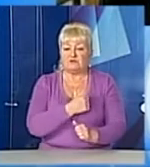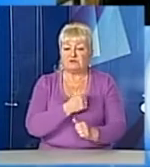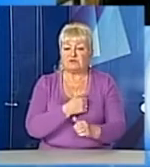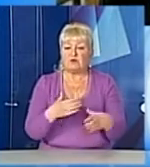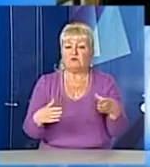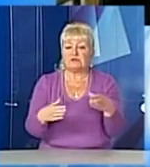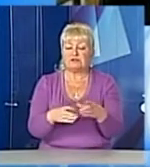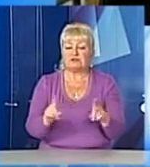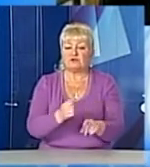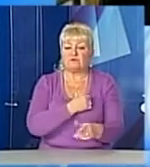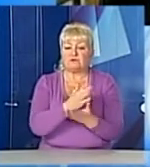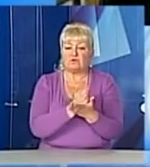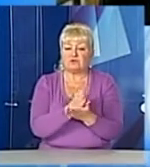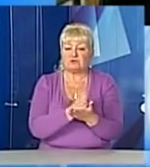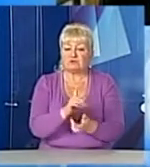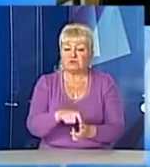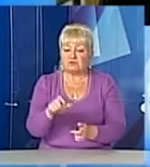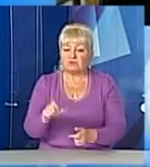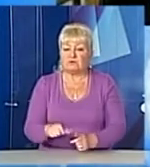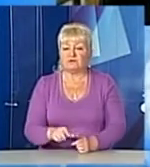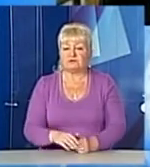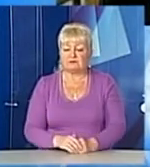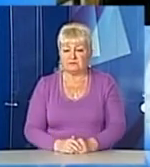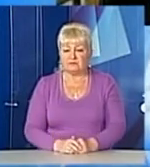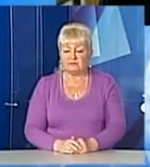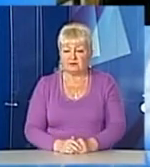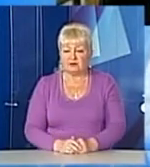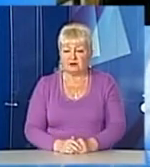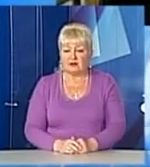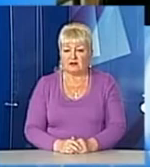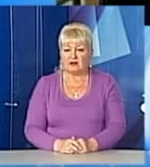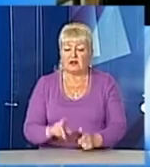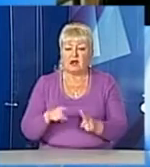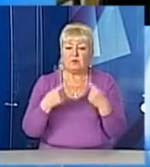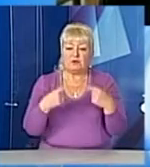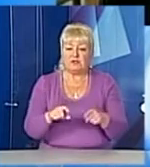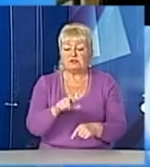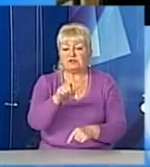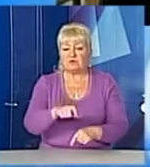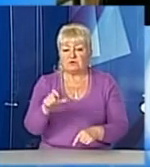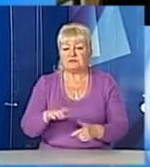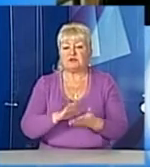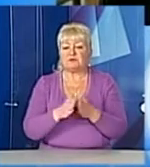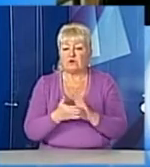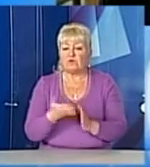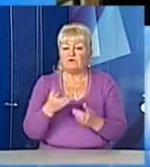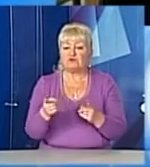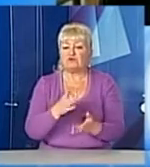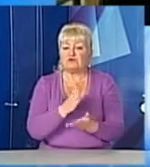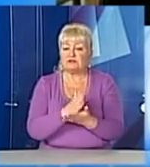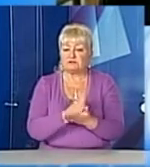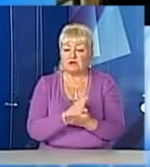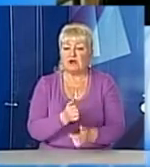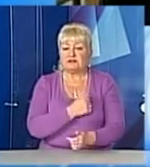військовослужбовців, які одягнені у військову форму, або інших осіб, але за умови, що вони знаходяться на